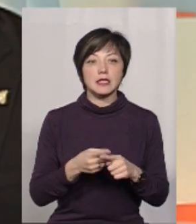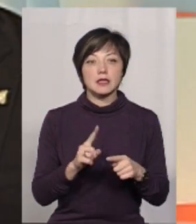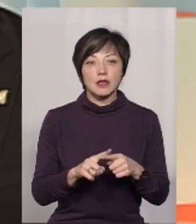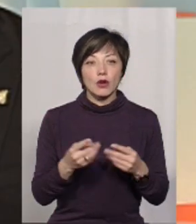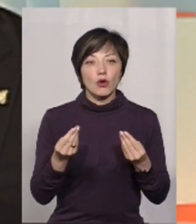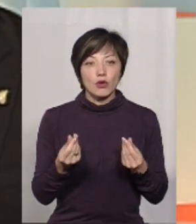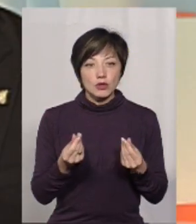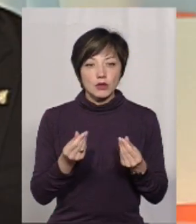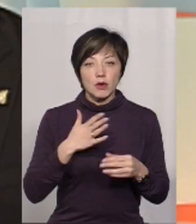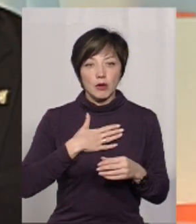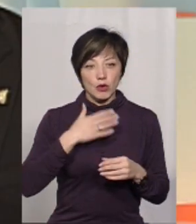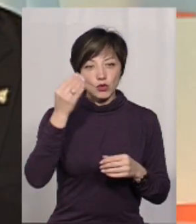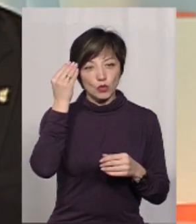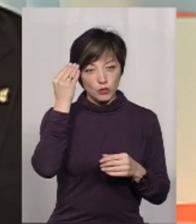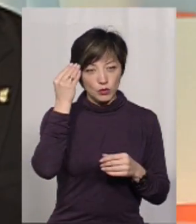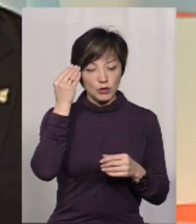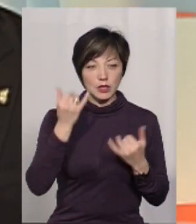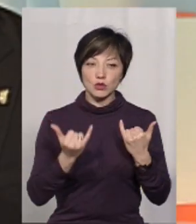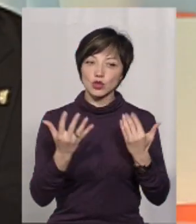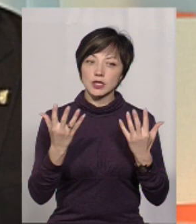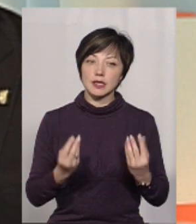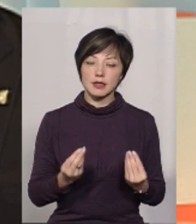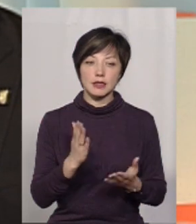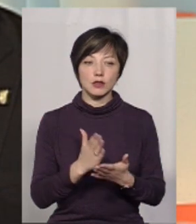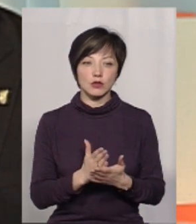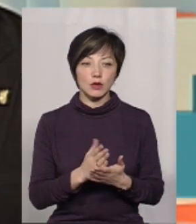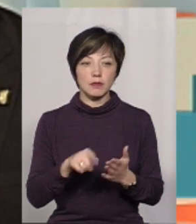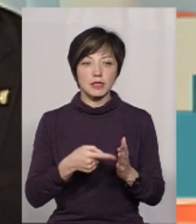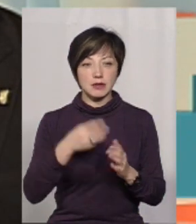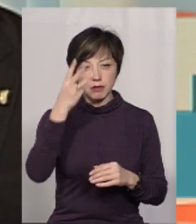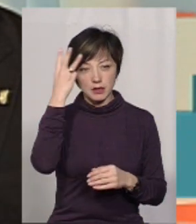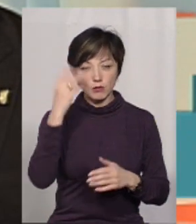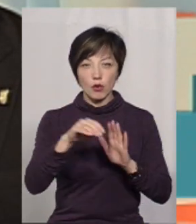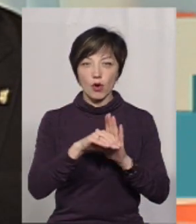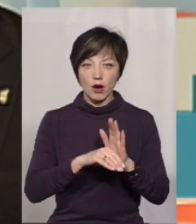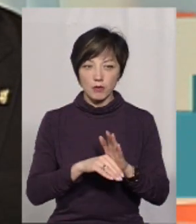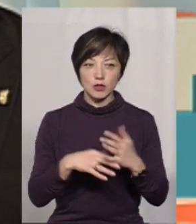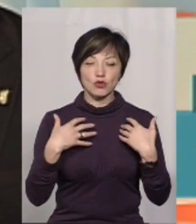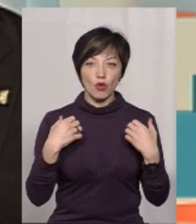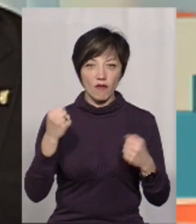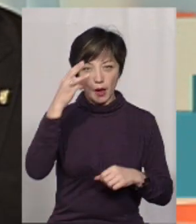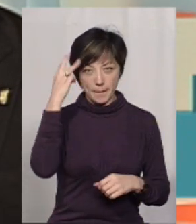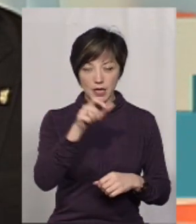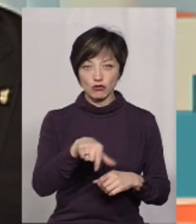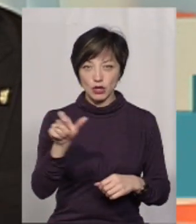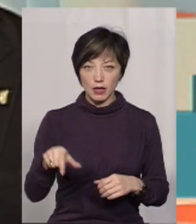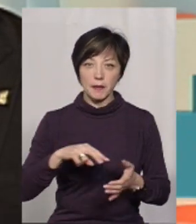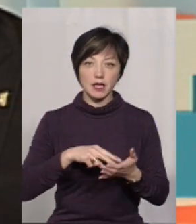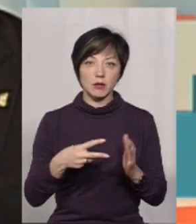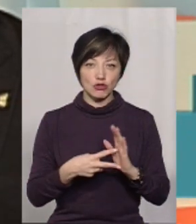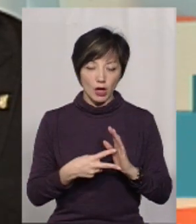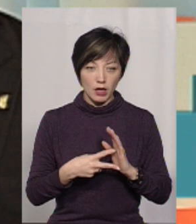кошти, на мою думку, на сьогоднішній день існує в місті Хмельницькому програма «Здоров'я хмельничан», яка